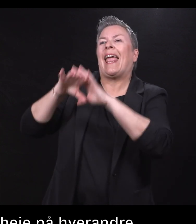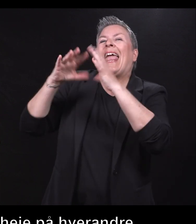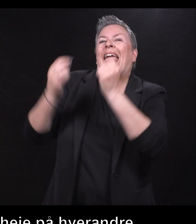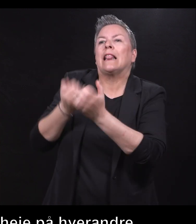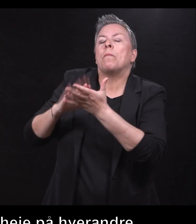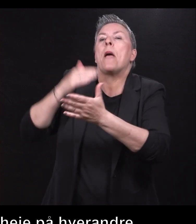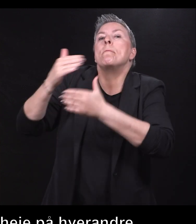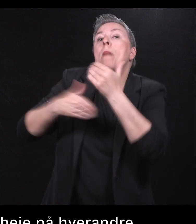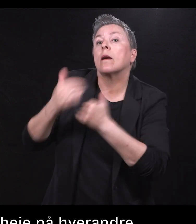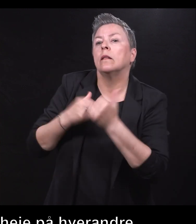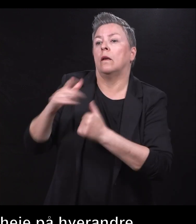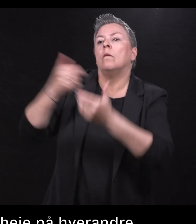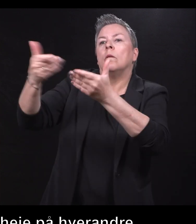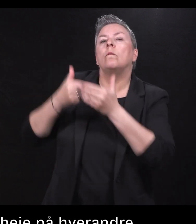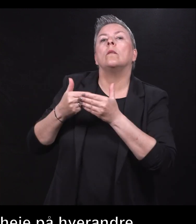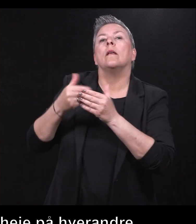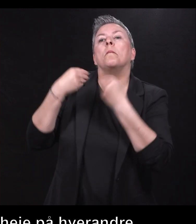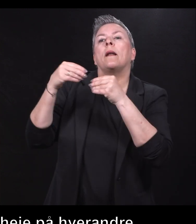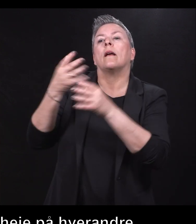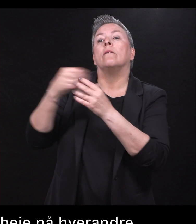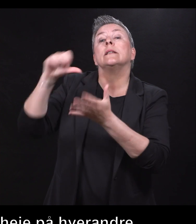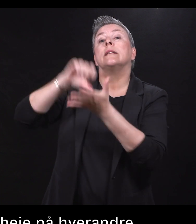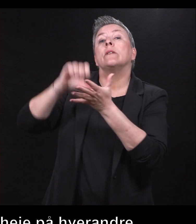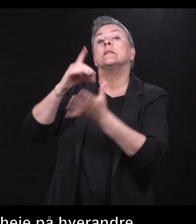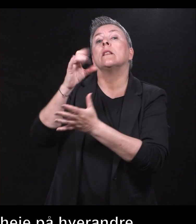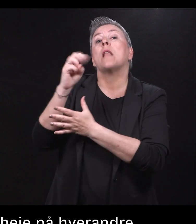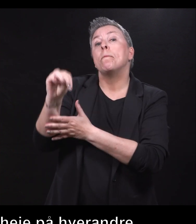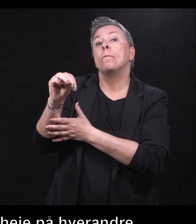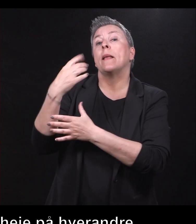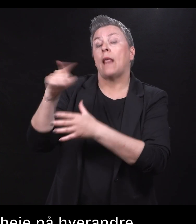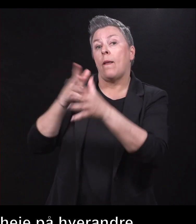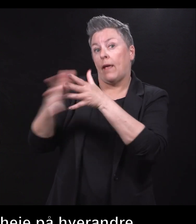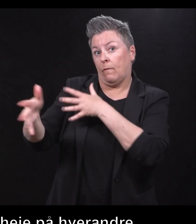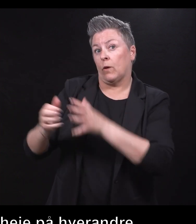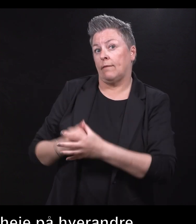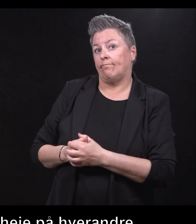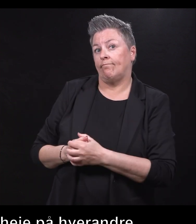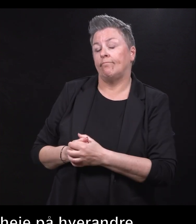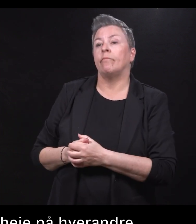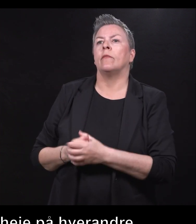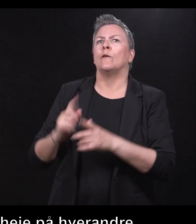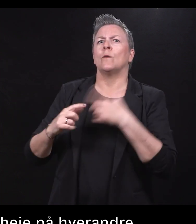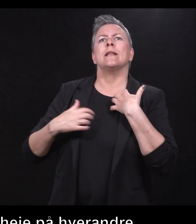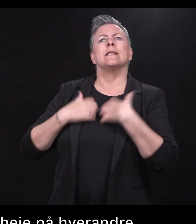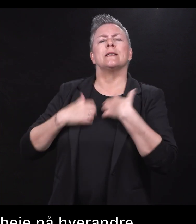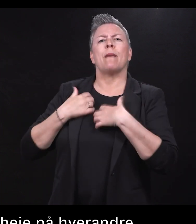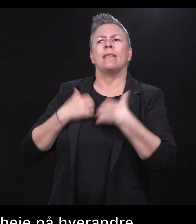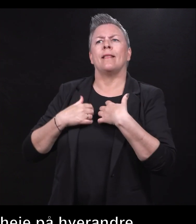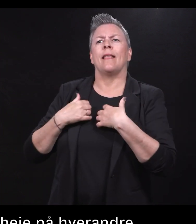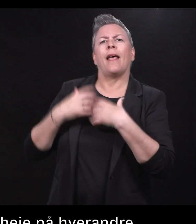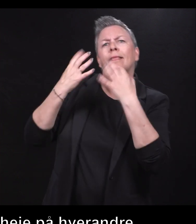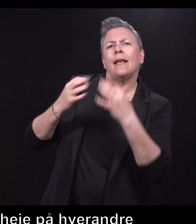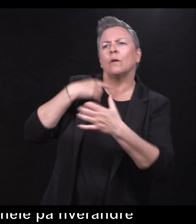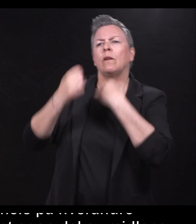vi da også har fått midler fra Stiftelsen Damm til å gjøre. Så spennende ting som vi gjør over hele